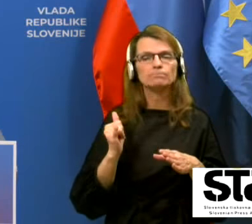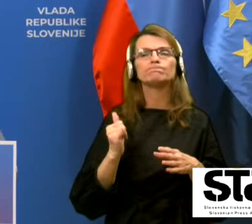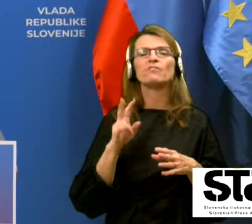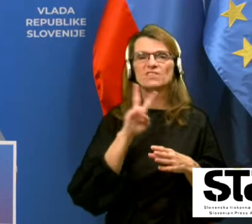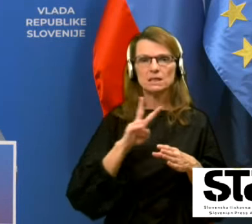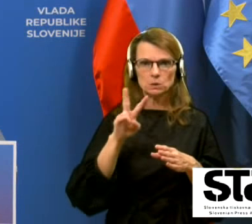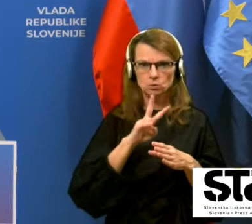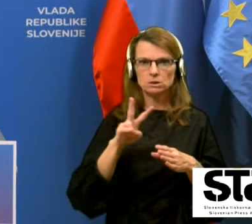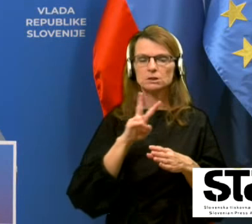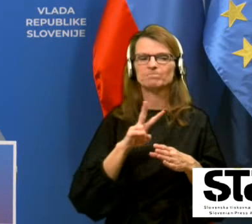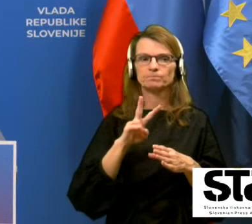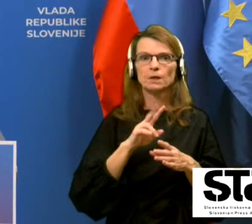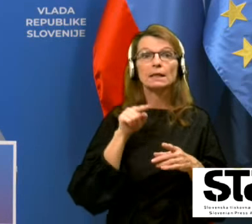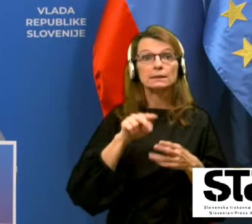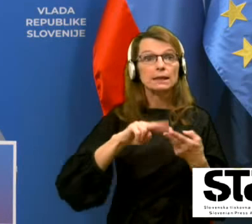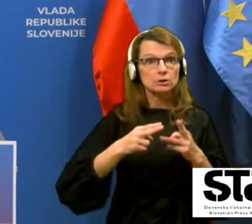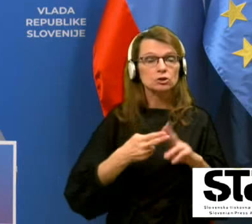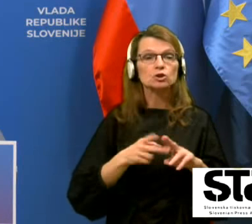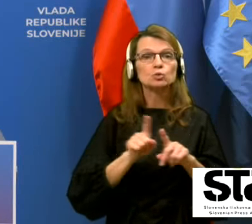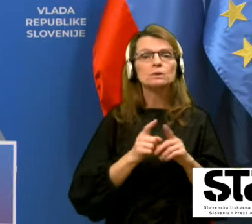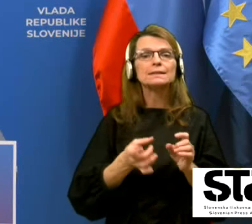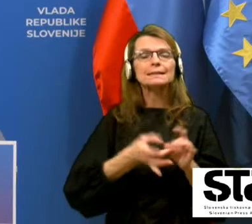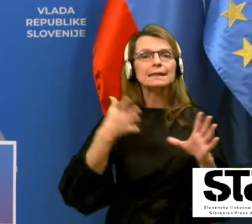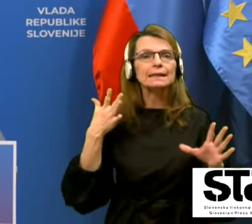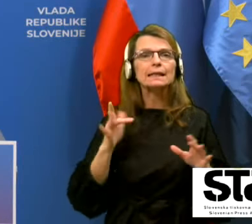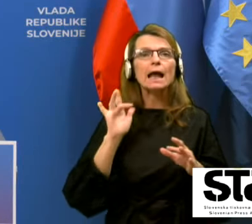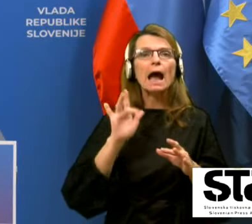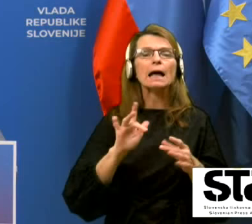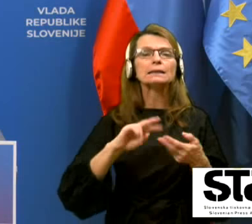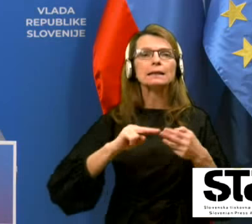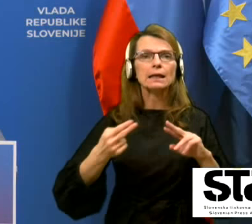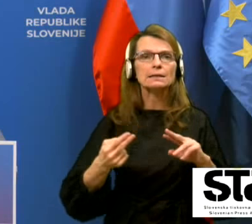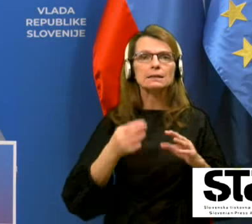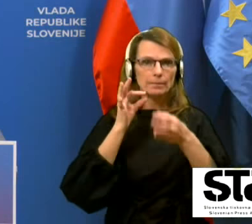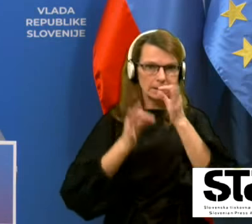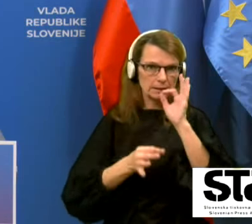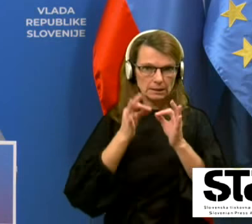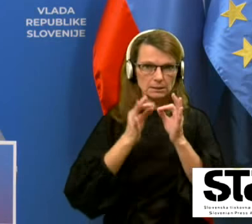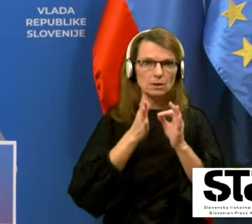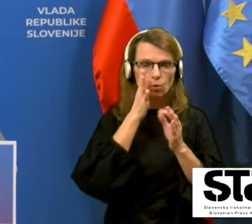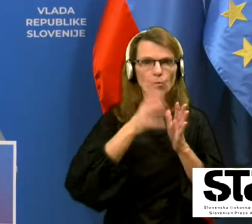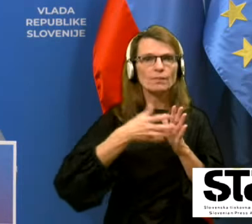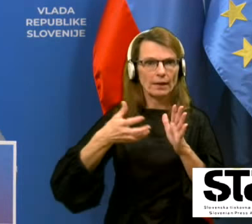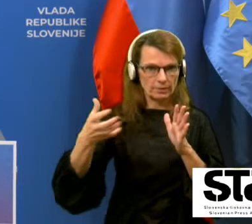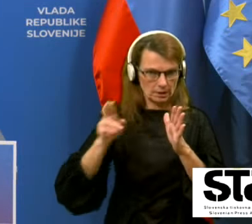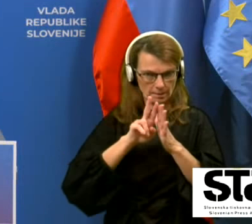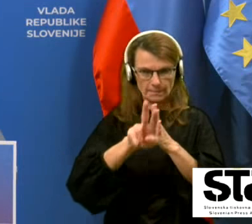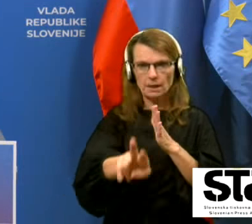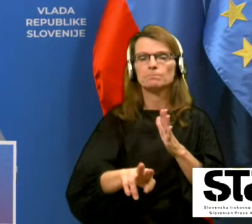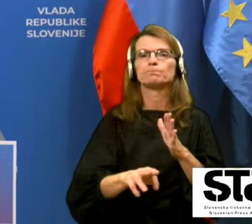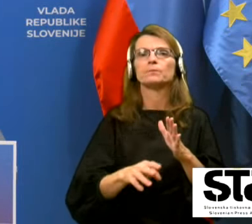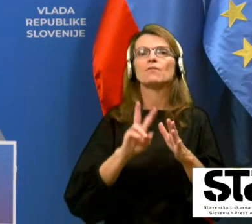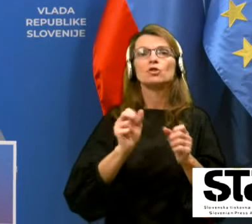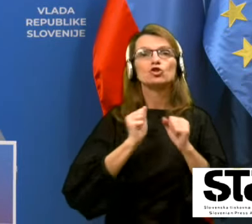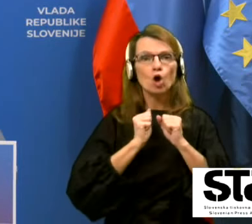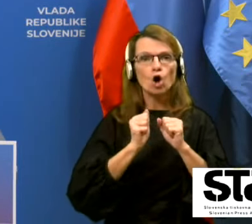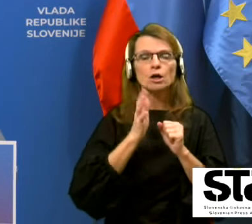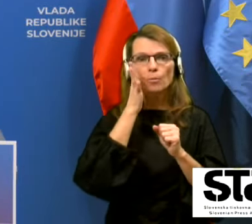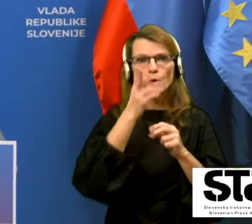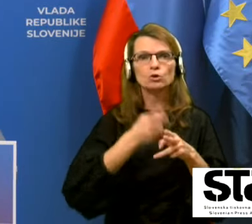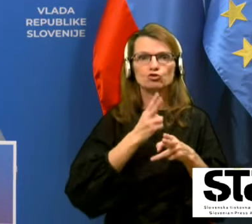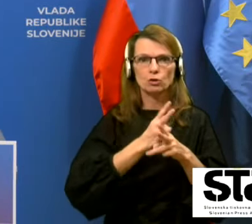se bo tudi s hitrimi antigenskimi testi nadaljevalo. V torek 29. bo državni zbor